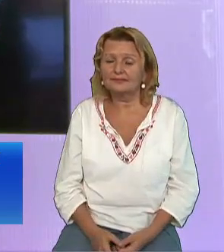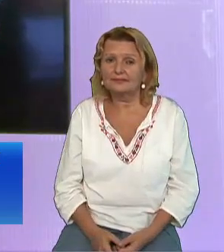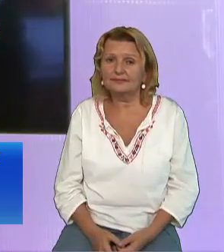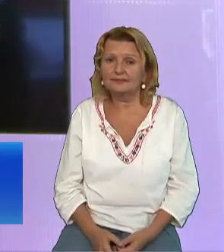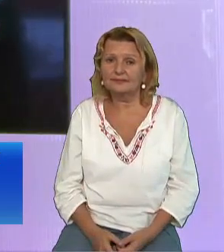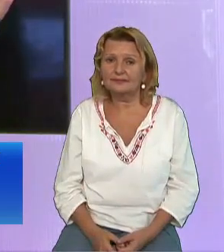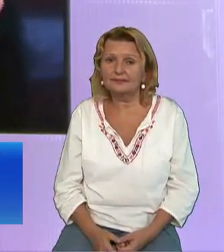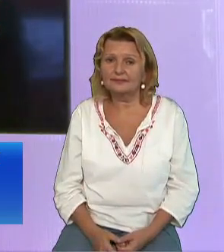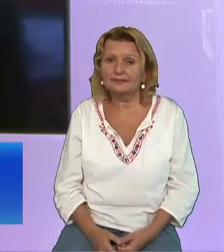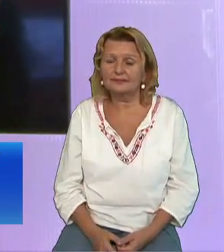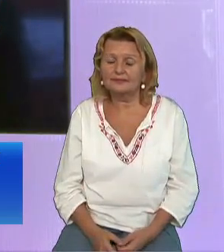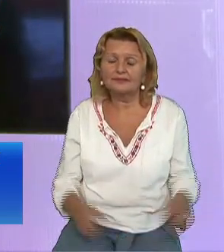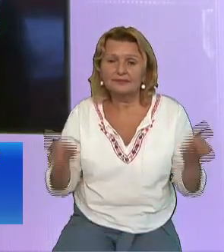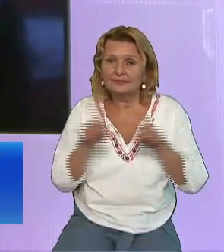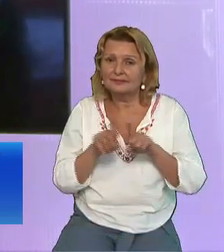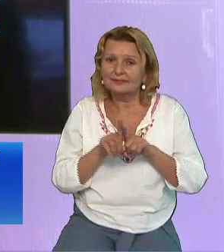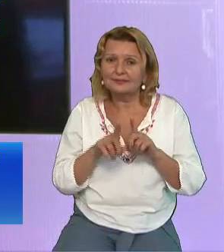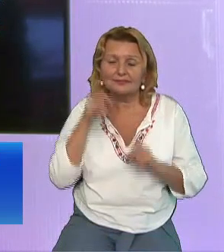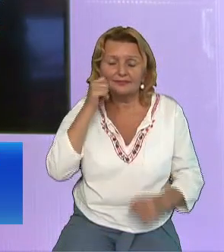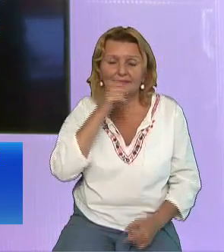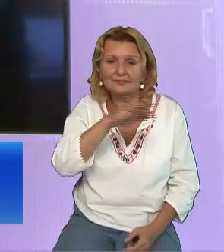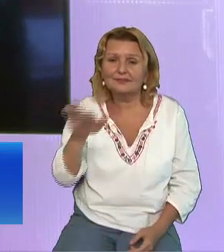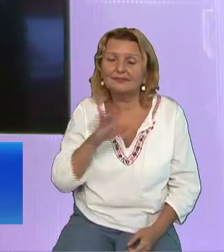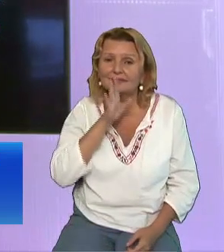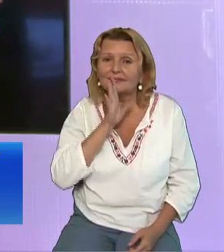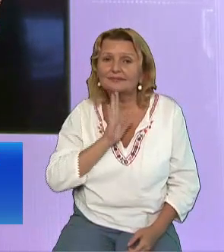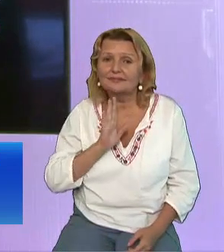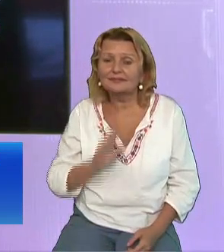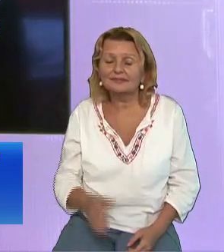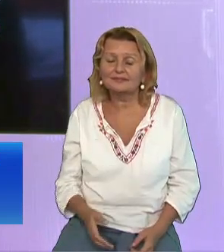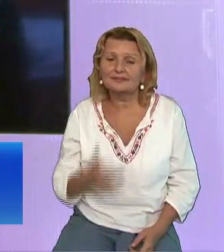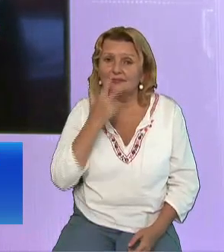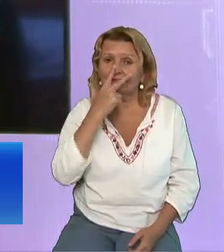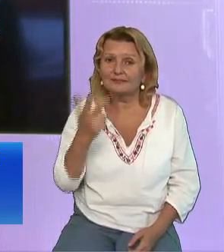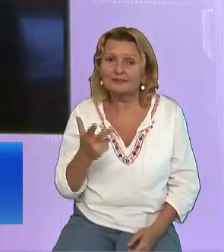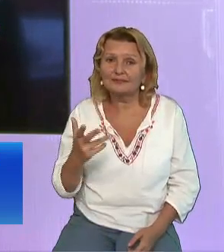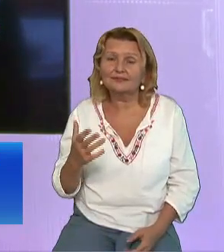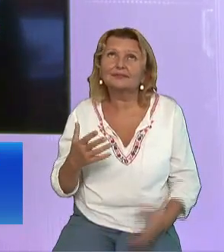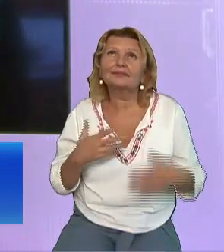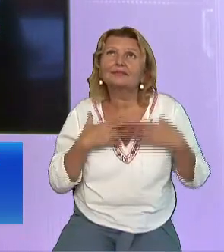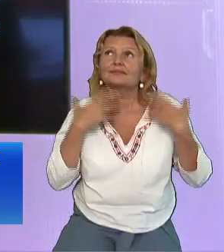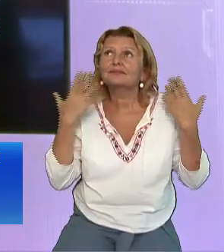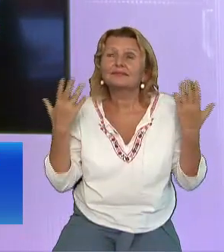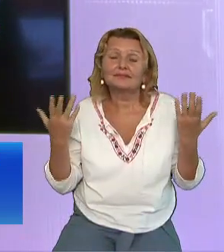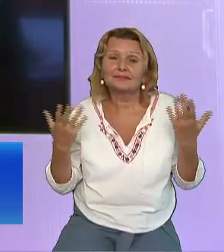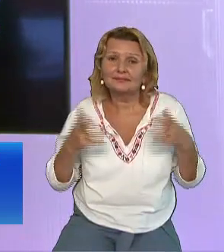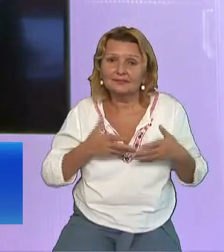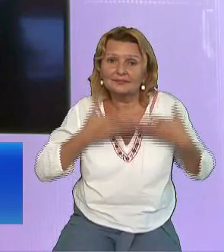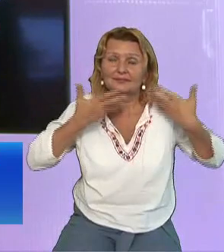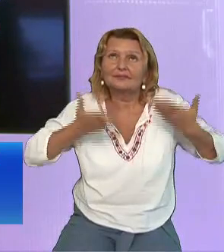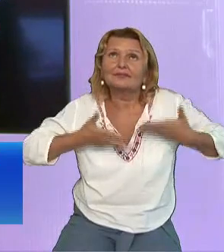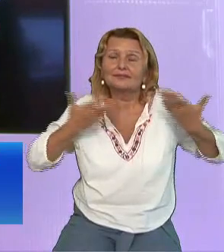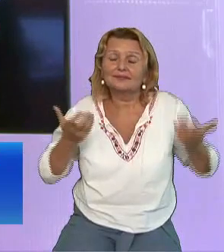L-au văzut fașinați pe Domnul Care le povestea din Sfânta Scriptură Așa și vrea să fie și eu cu urechea, să tragă acolo cu urechea